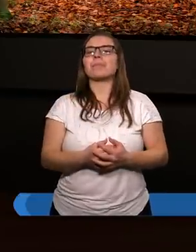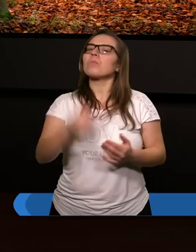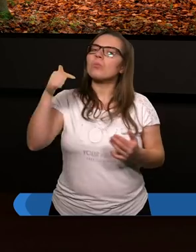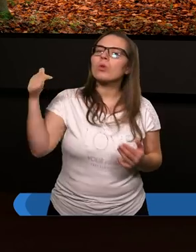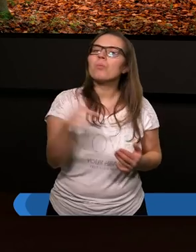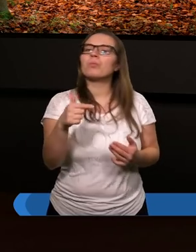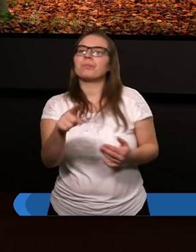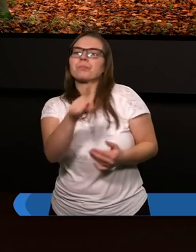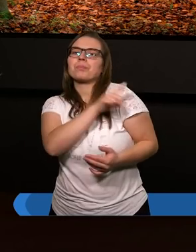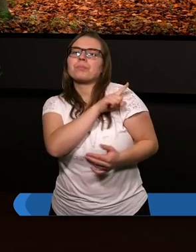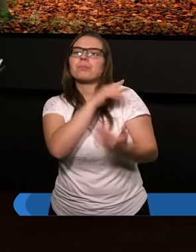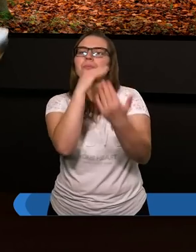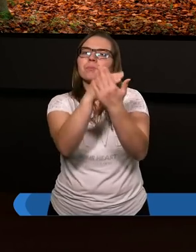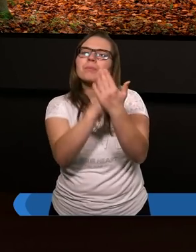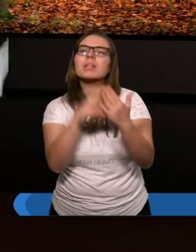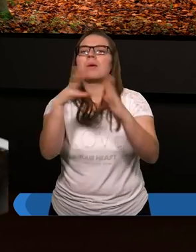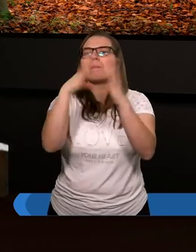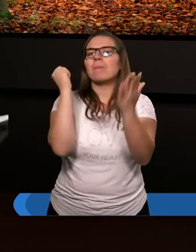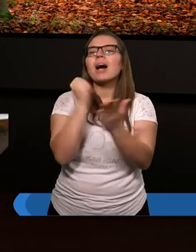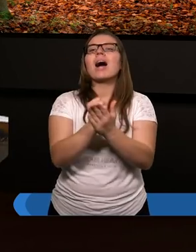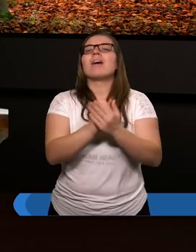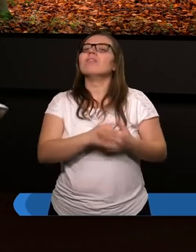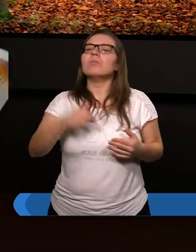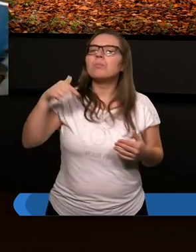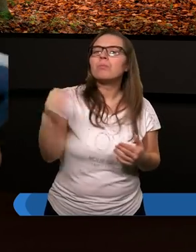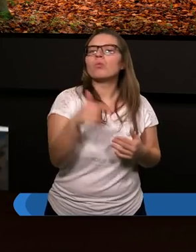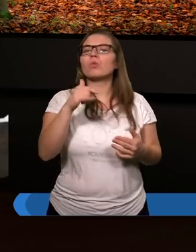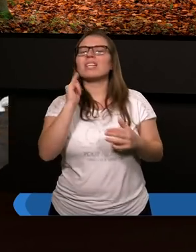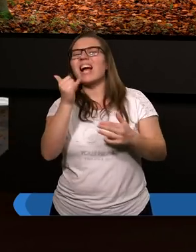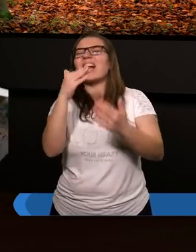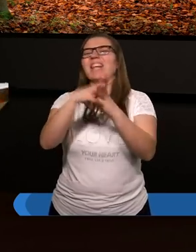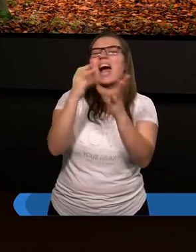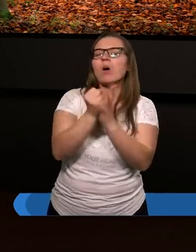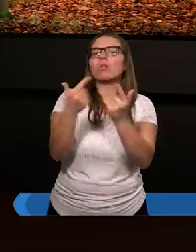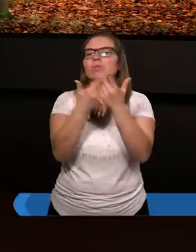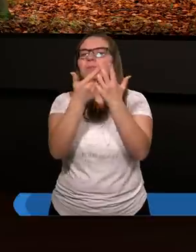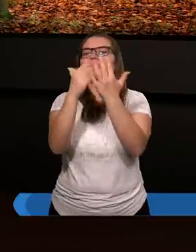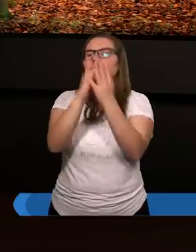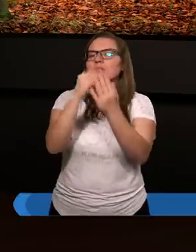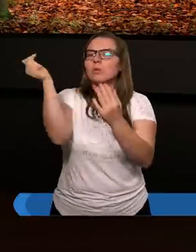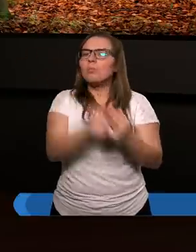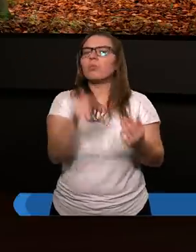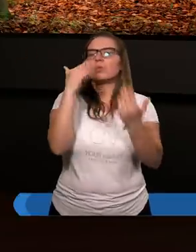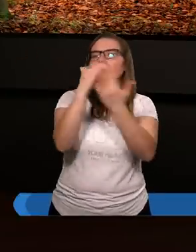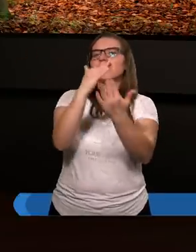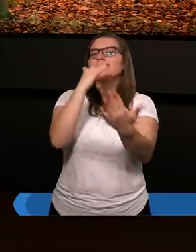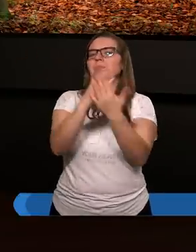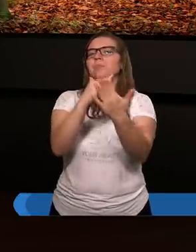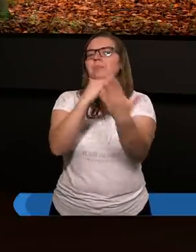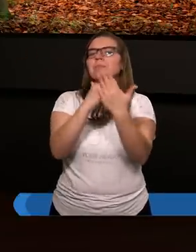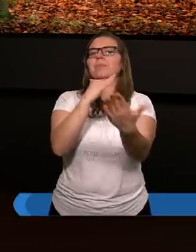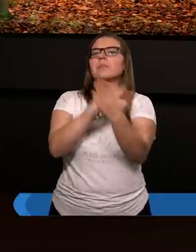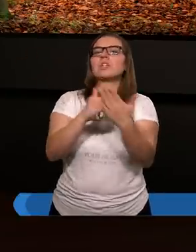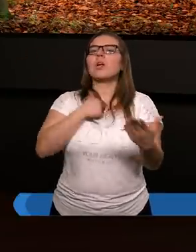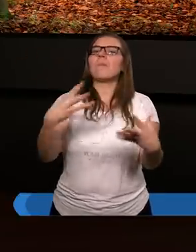muszą przestrzegać tych praw, muszą jakiegoś tam całego zakonu, muszą starać się,